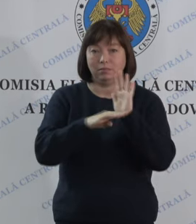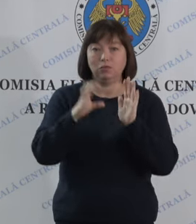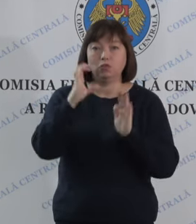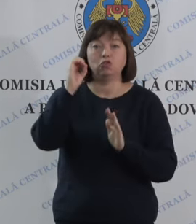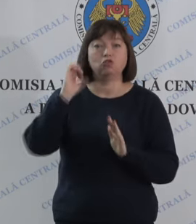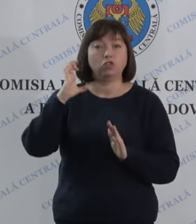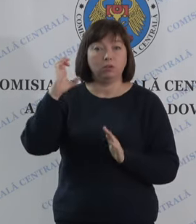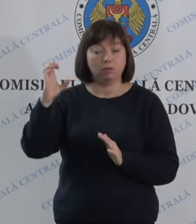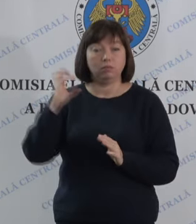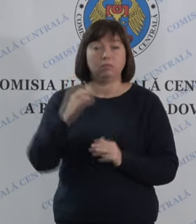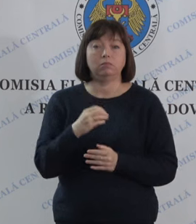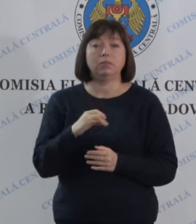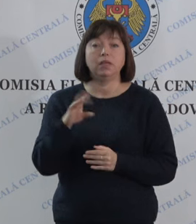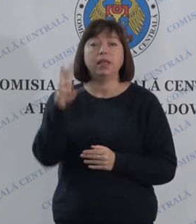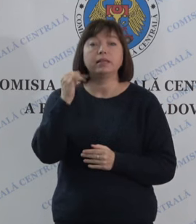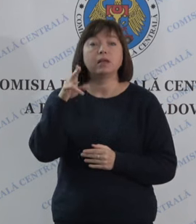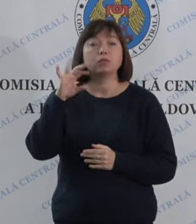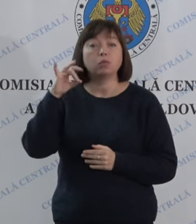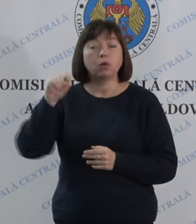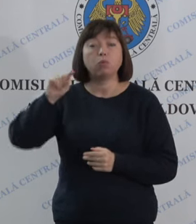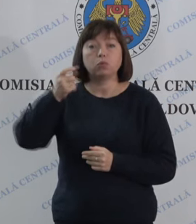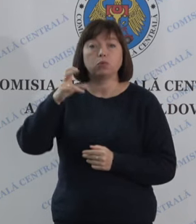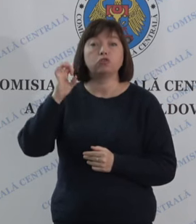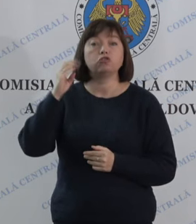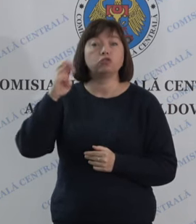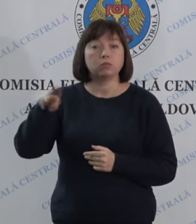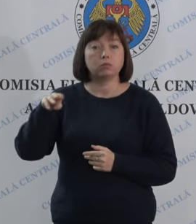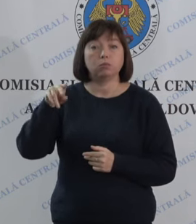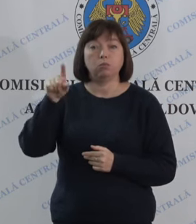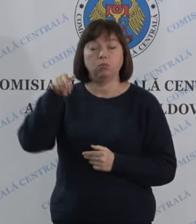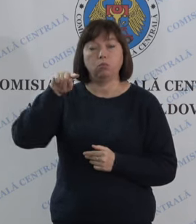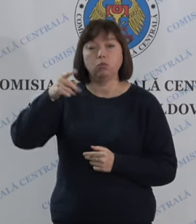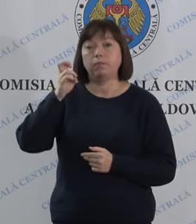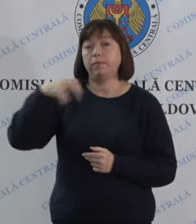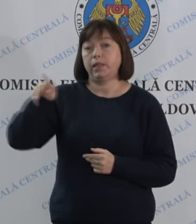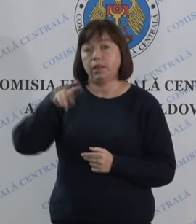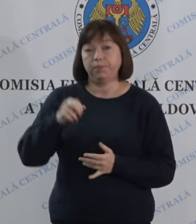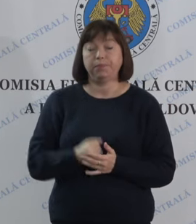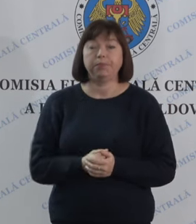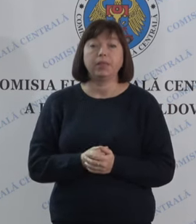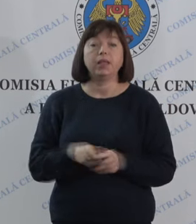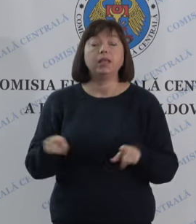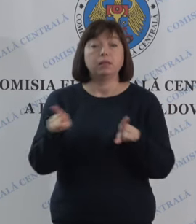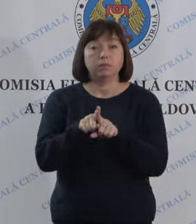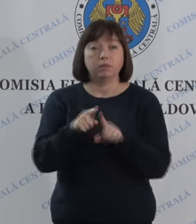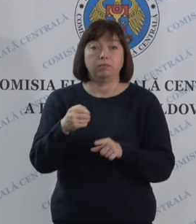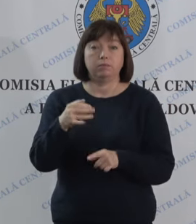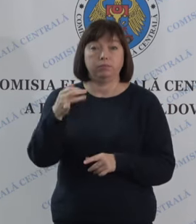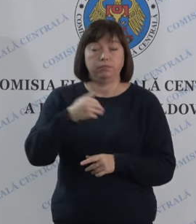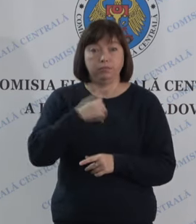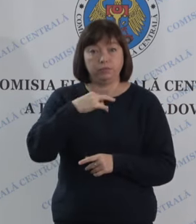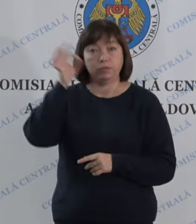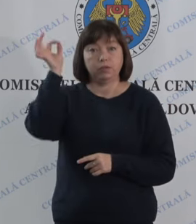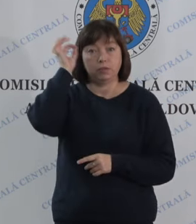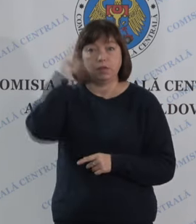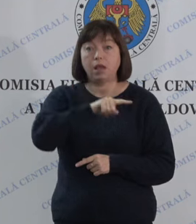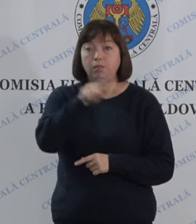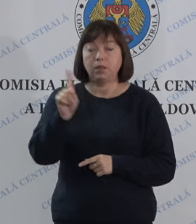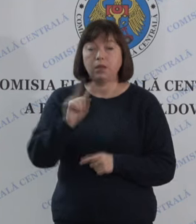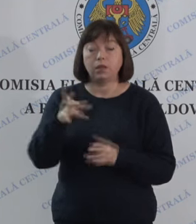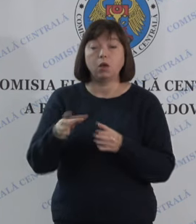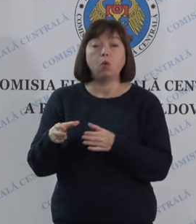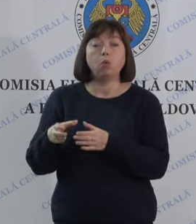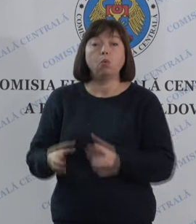Electorale Centrale de asfora.check.md. De asemenea, ținem să amintim că urna